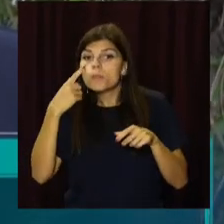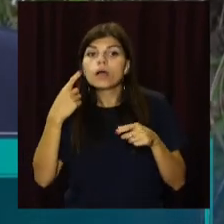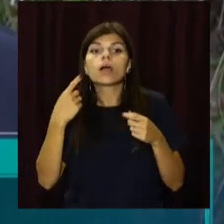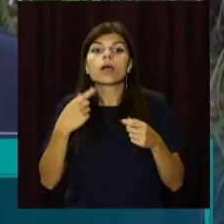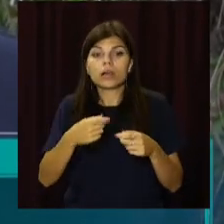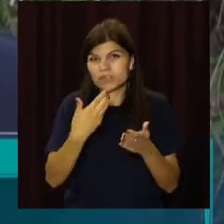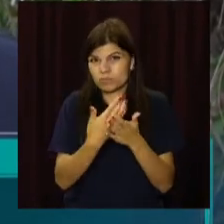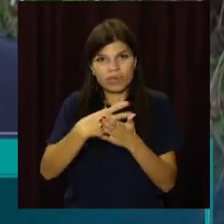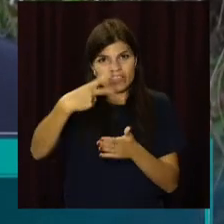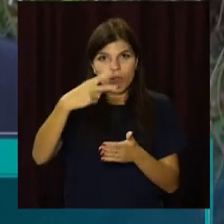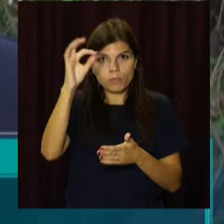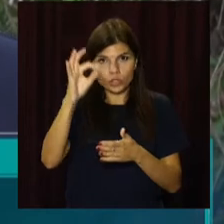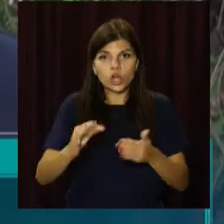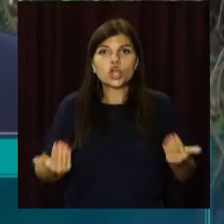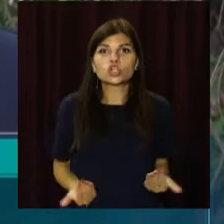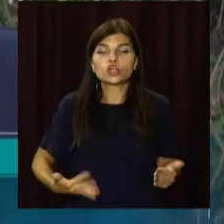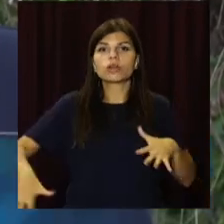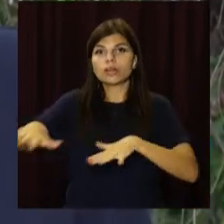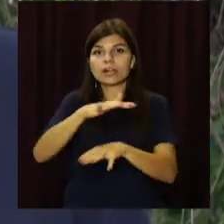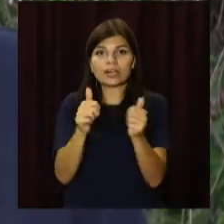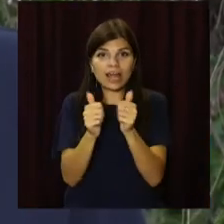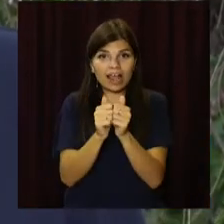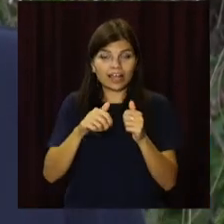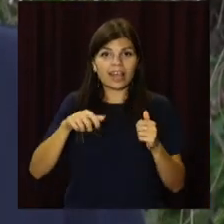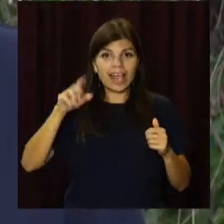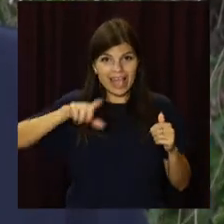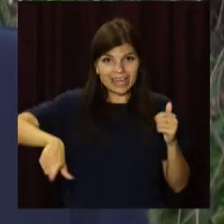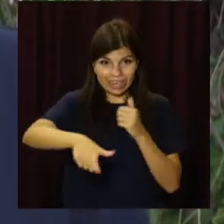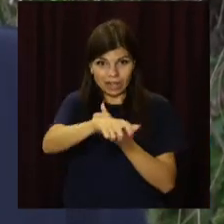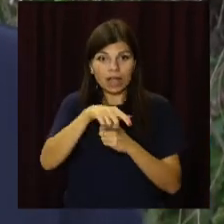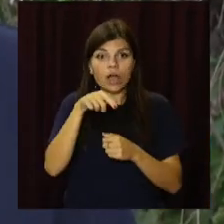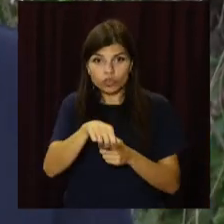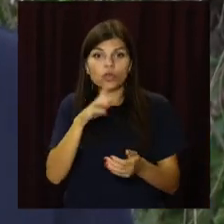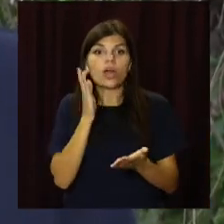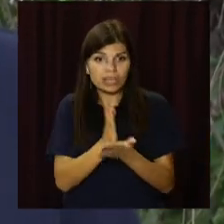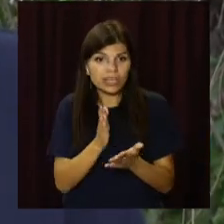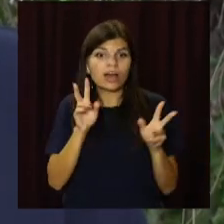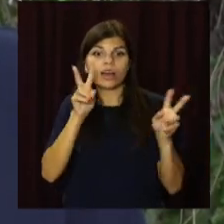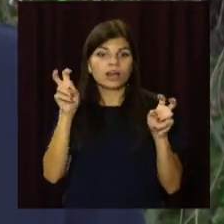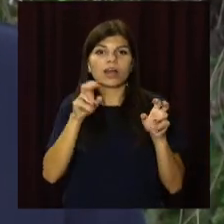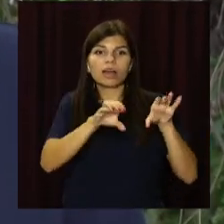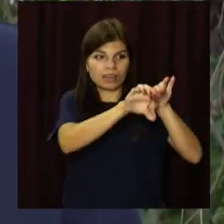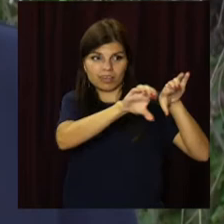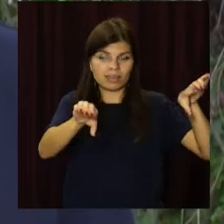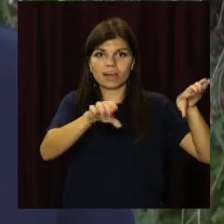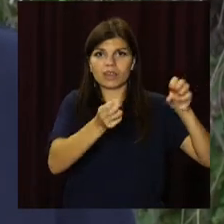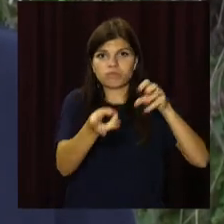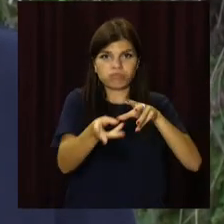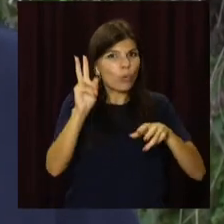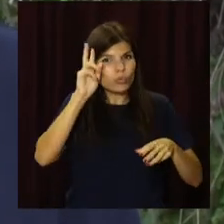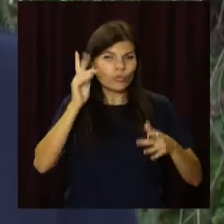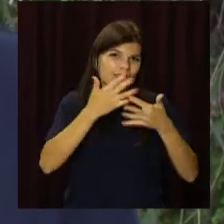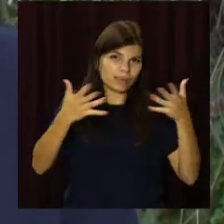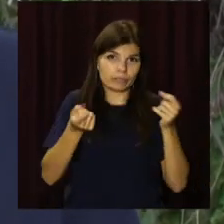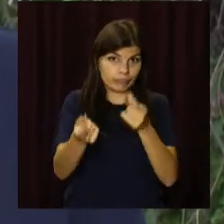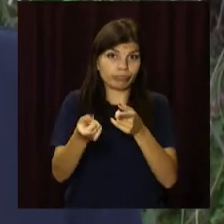20% жителів, які проживають в районі ріки Гнилокіш, виконують так називаємої зброси каналізації непосередньо в